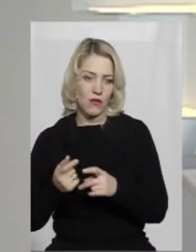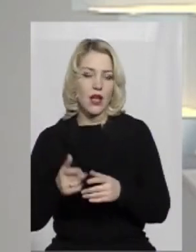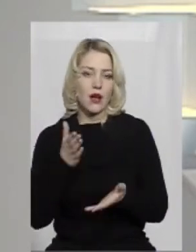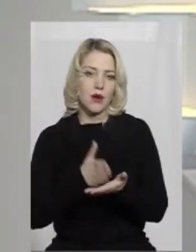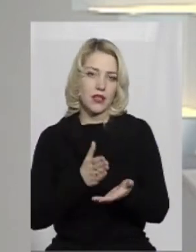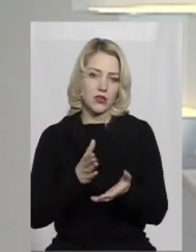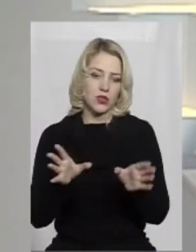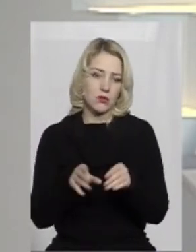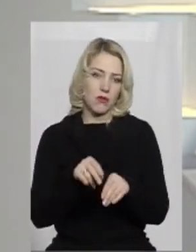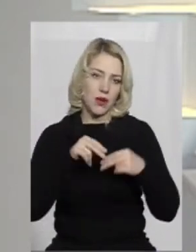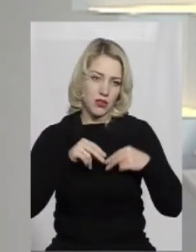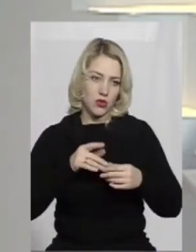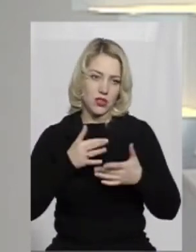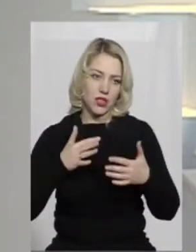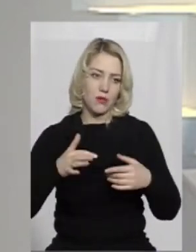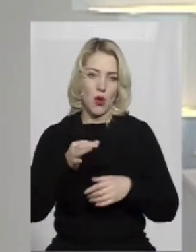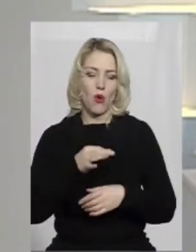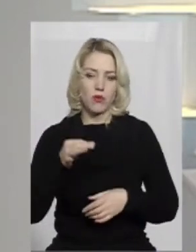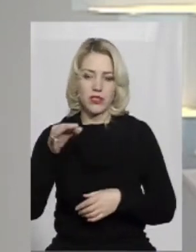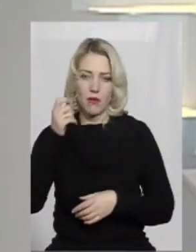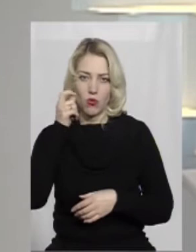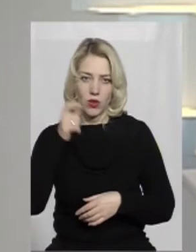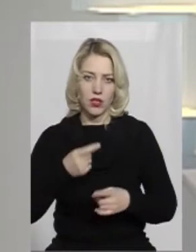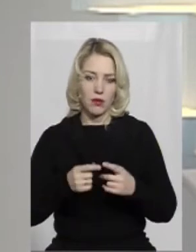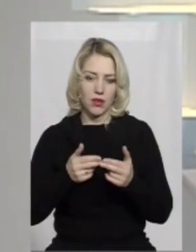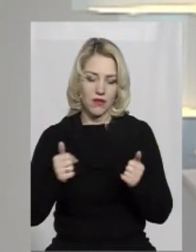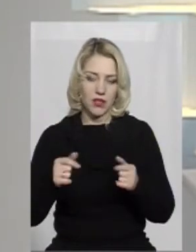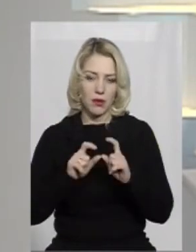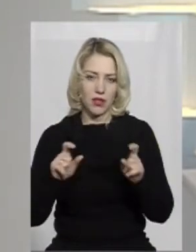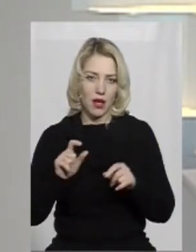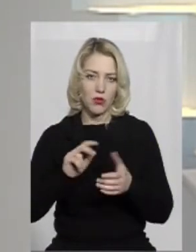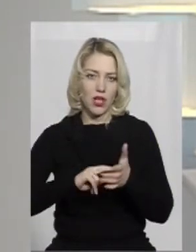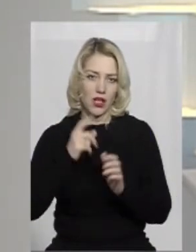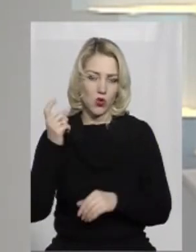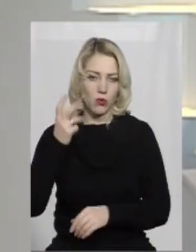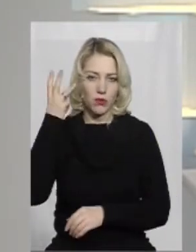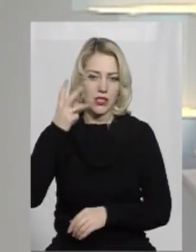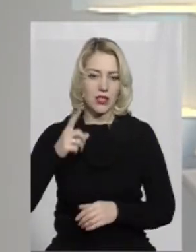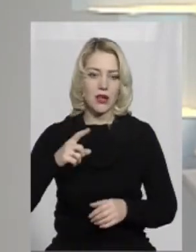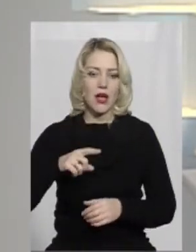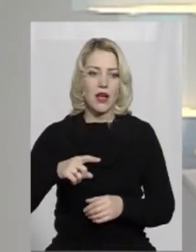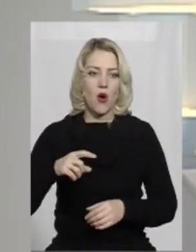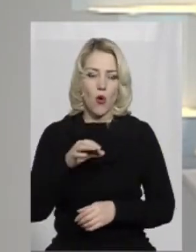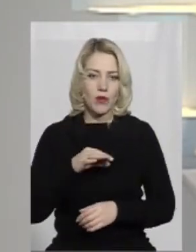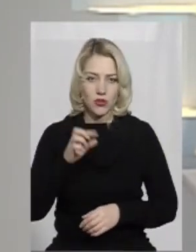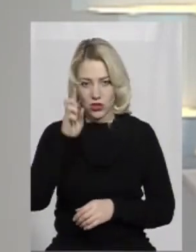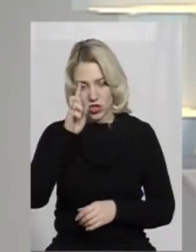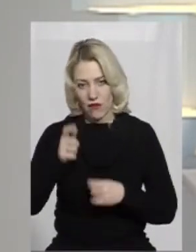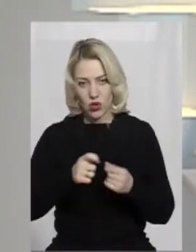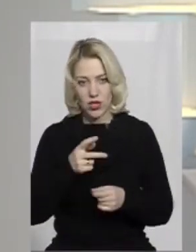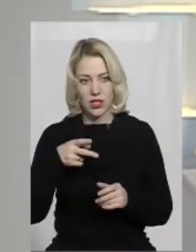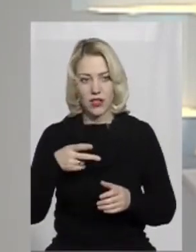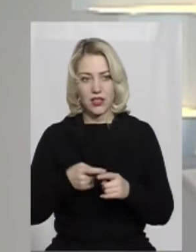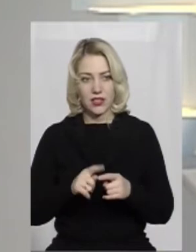співпрацюють з різними областями України, підтвердили в Департаменті економіки Хмельницької обласної державної адміністрації. І